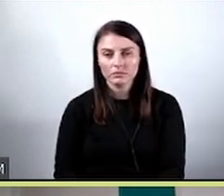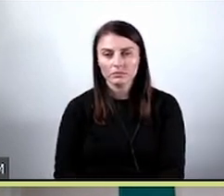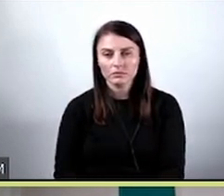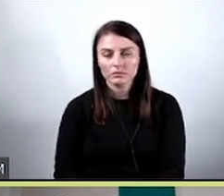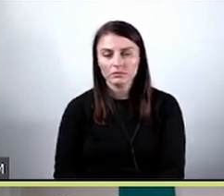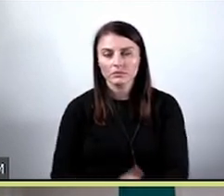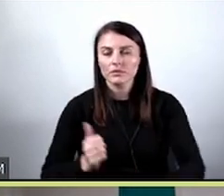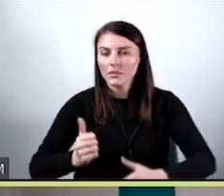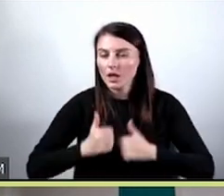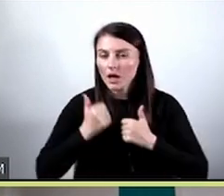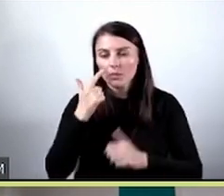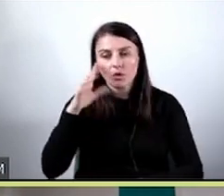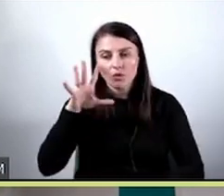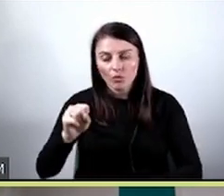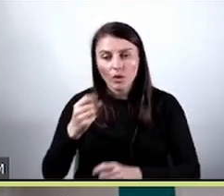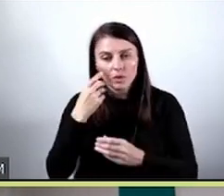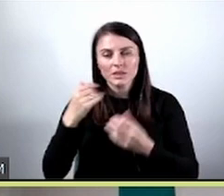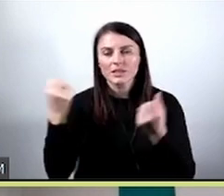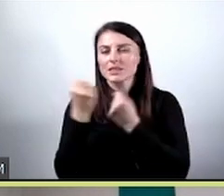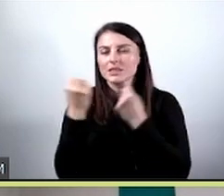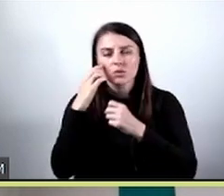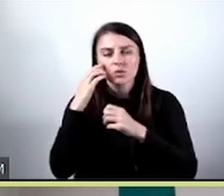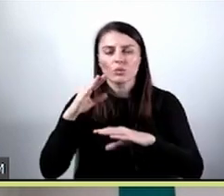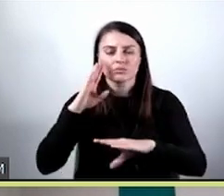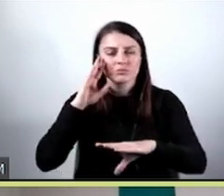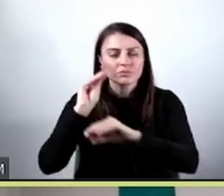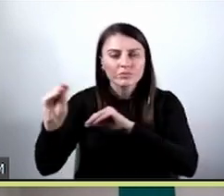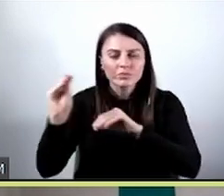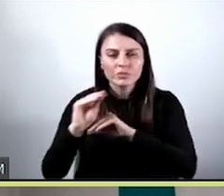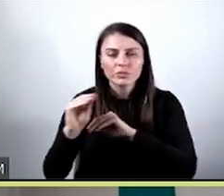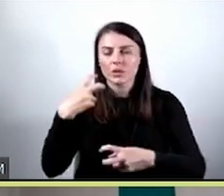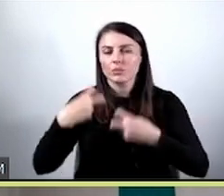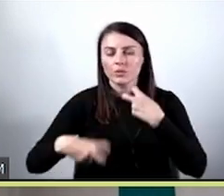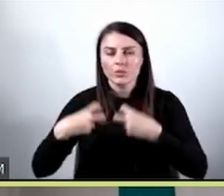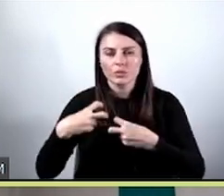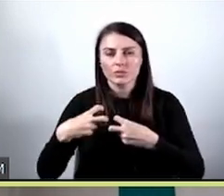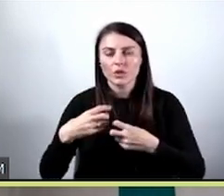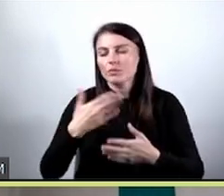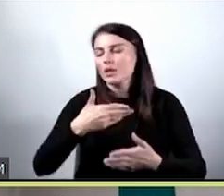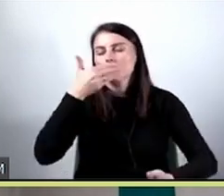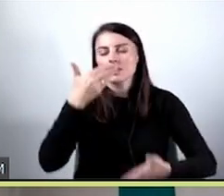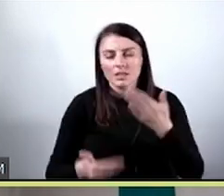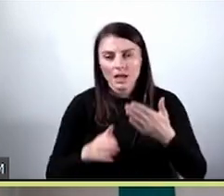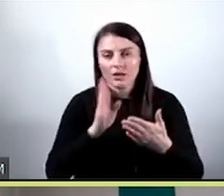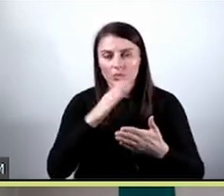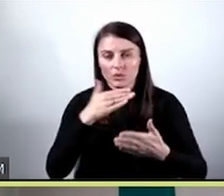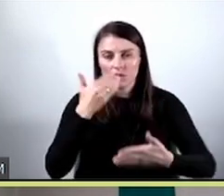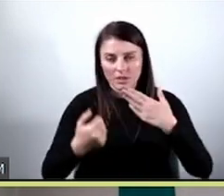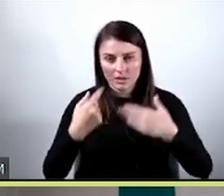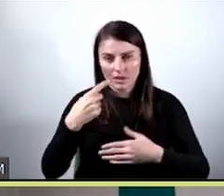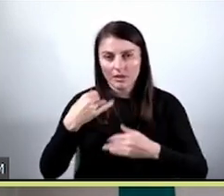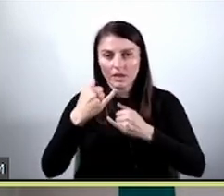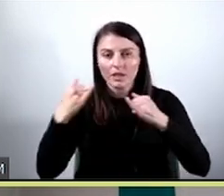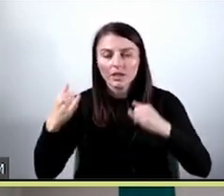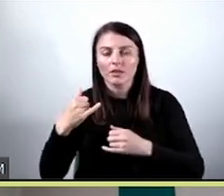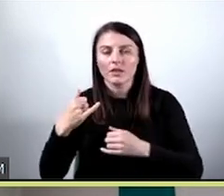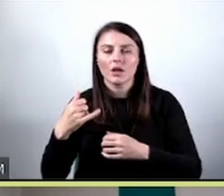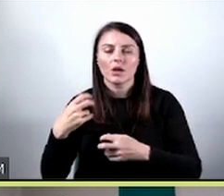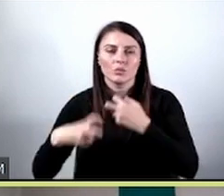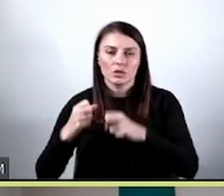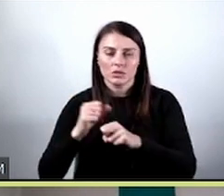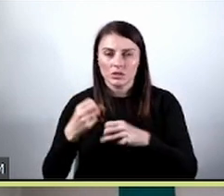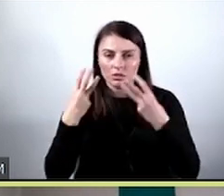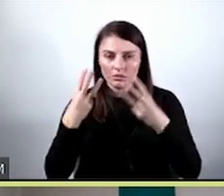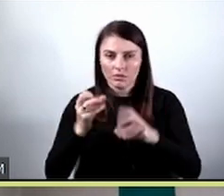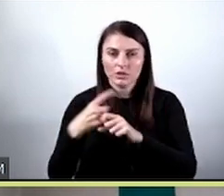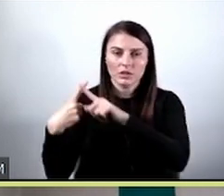Żeby wyłapać przeuczenie, ale także inne możliwe problemy, nie przeuczenie, tylko przeciech danych, ale także inne możliwe problemy, ważne są też